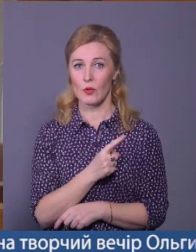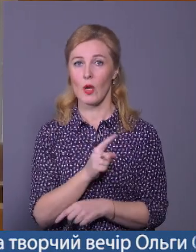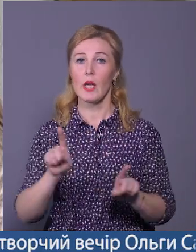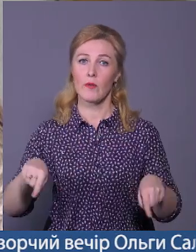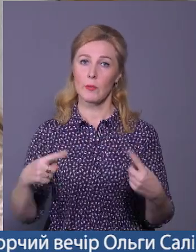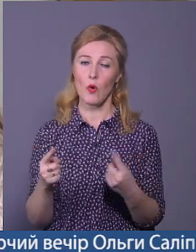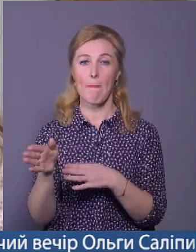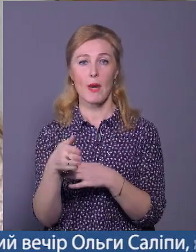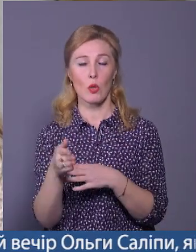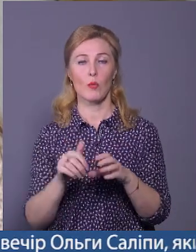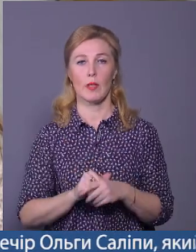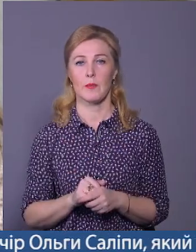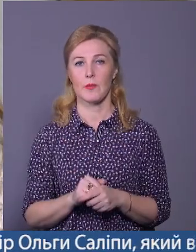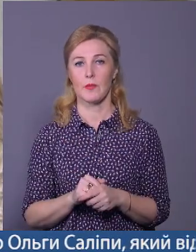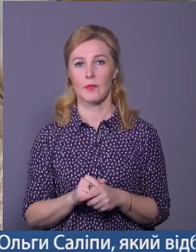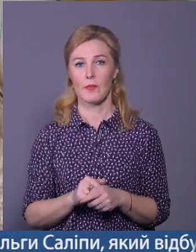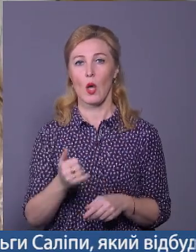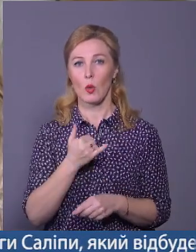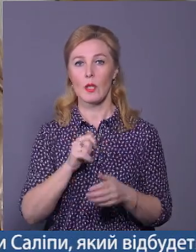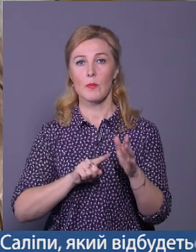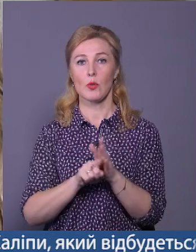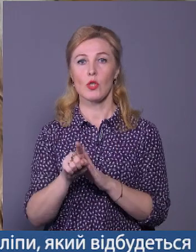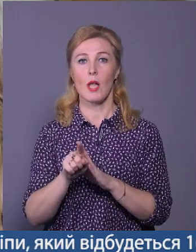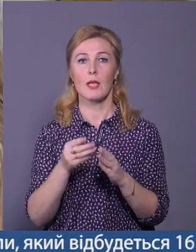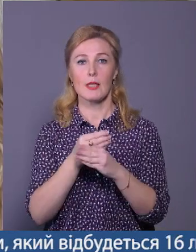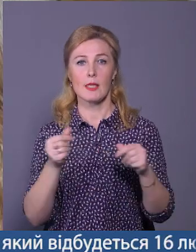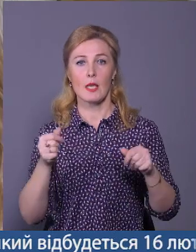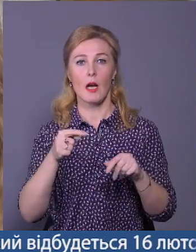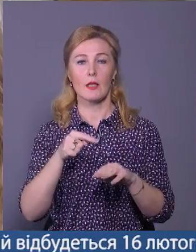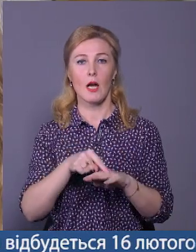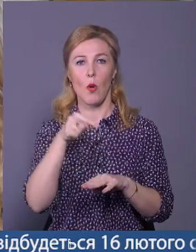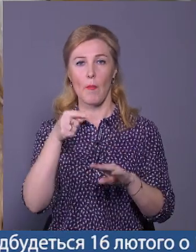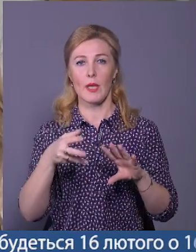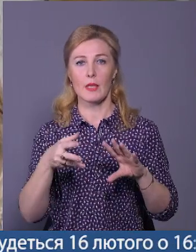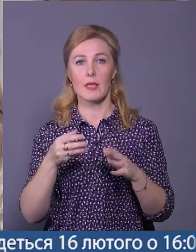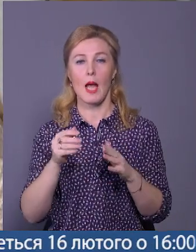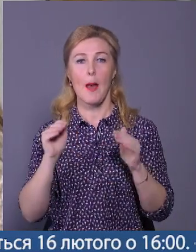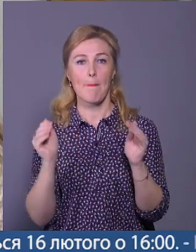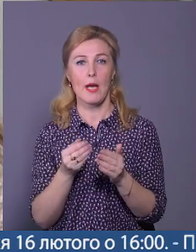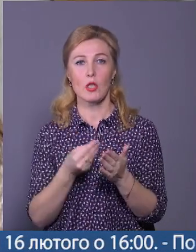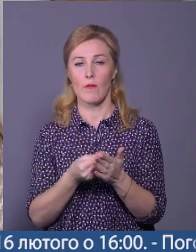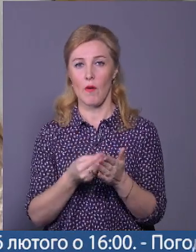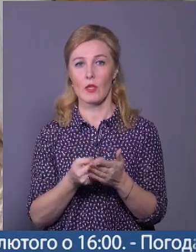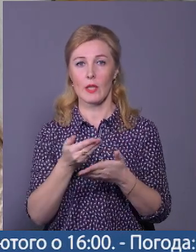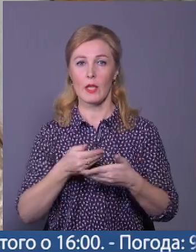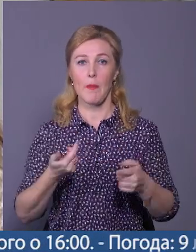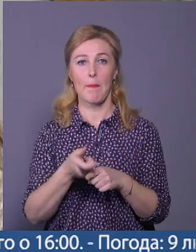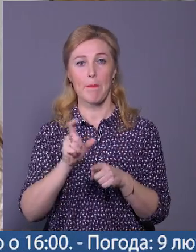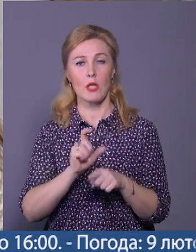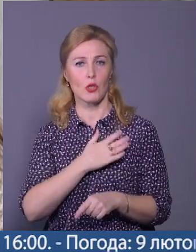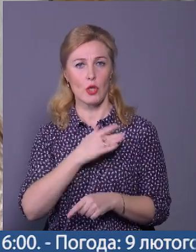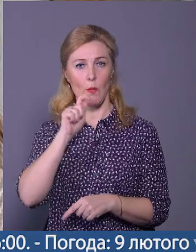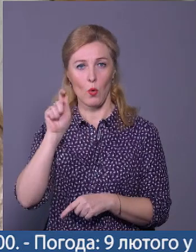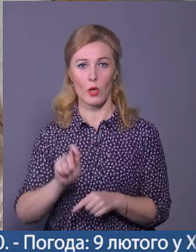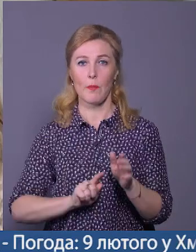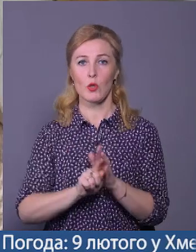відбудований Маріуполь. У нас починає зникати комплекс меншовартості, і ми стаємо більш щирими українцями, які